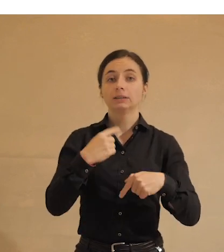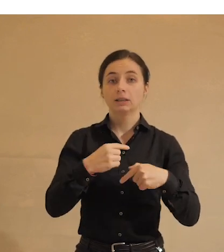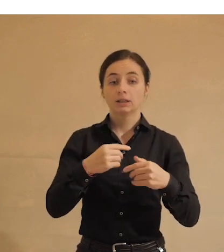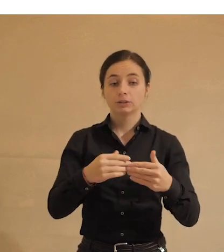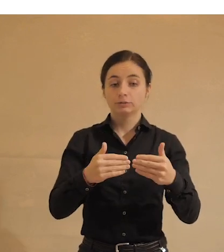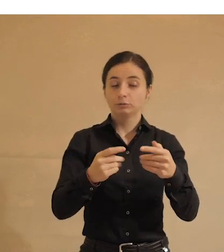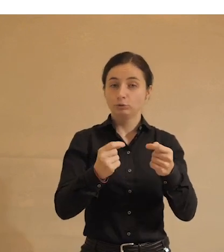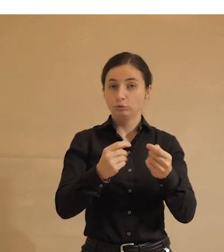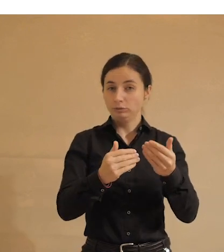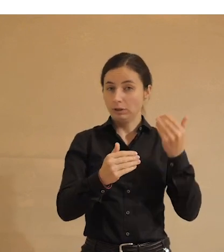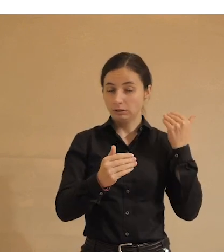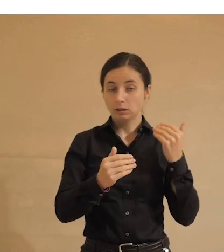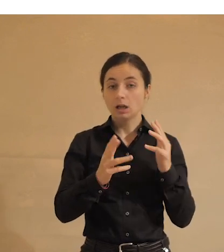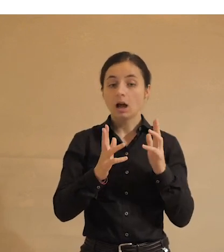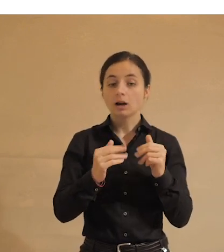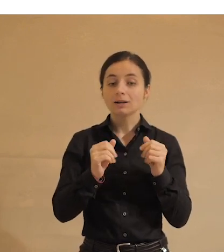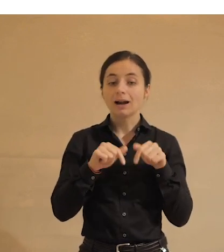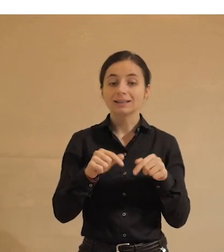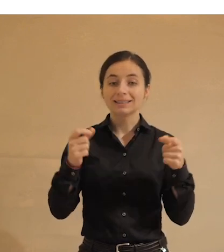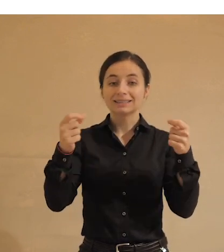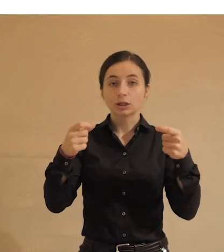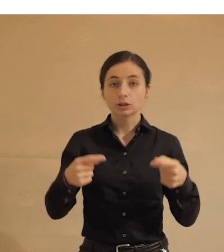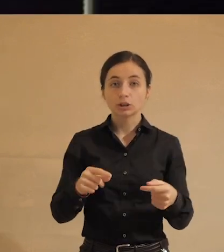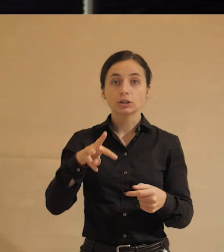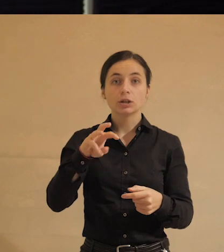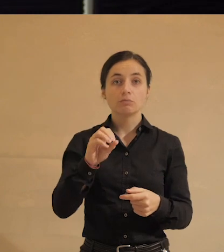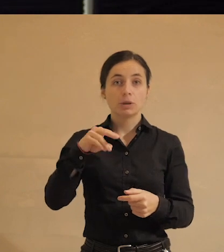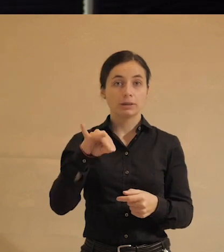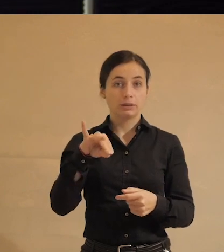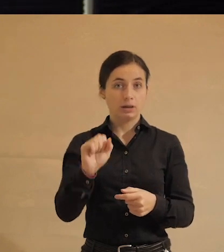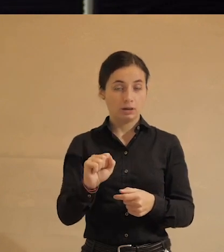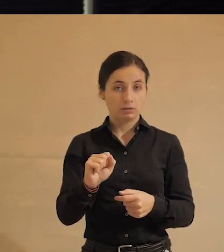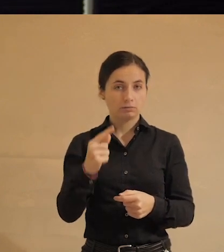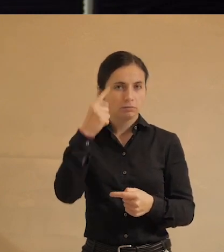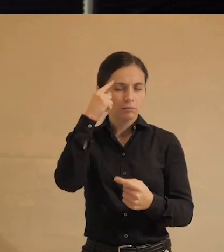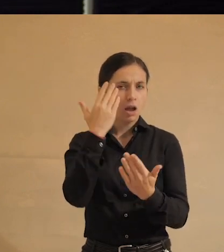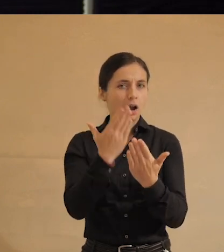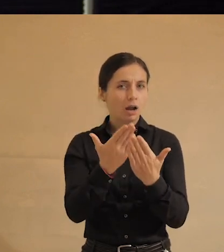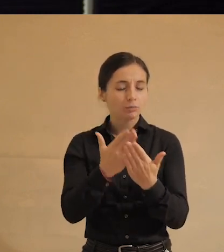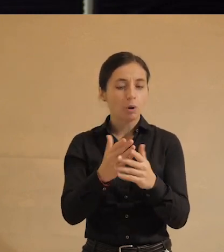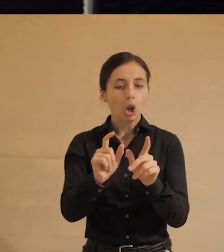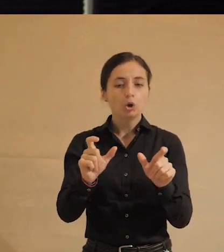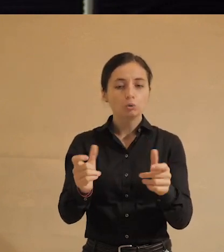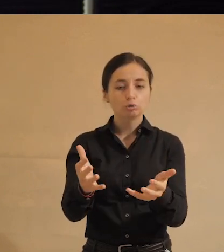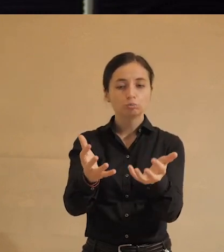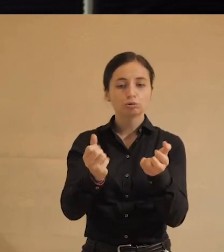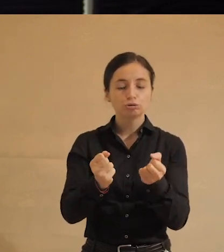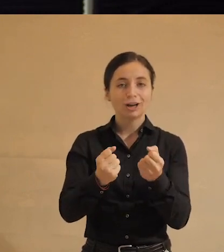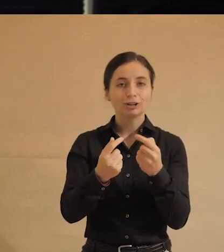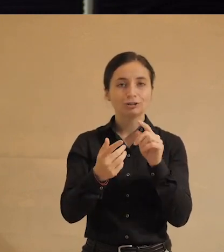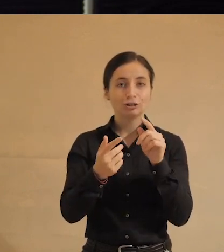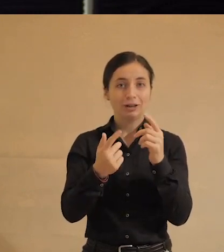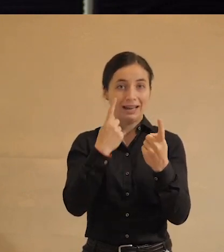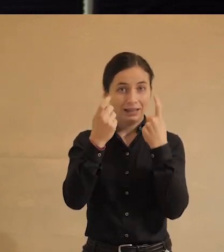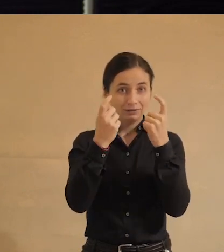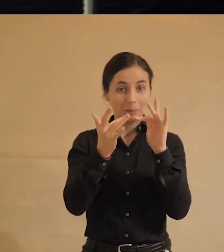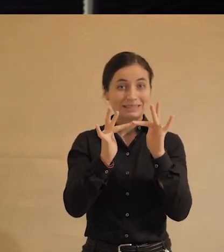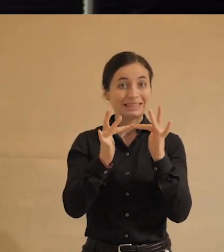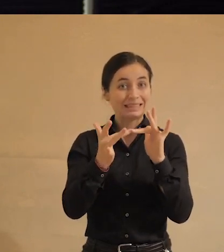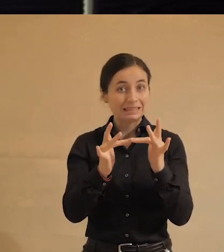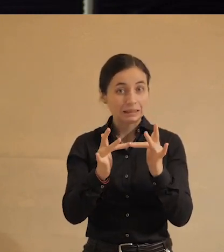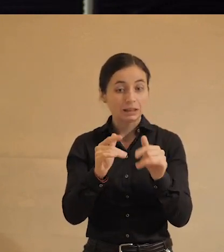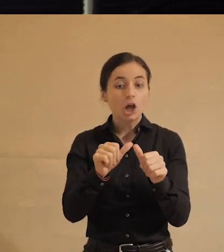на полшага назад, как это соотносится с медиапотреблением? Казалось бы, люди, получающие информацию из интернета и в